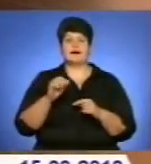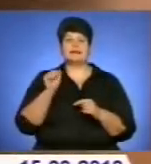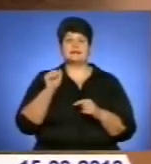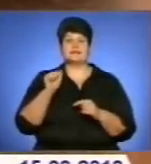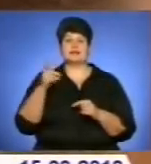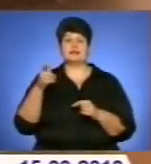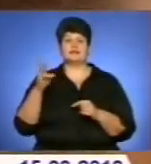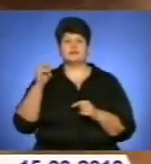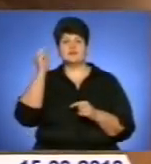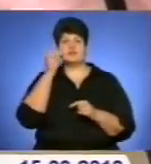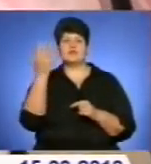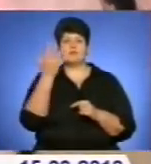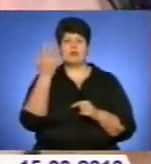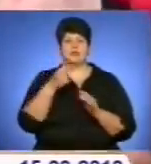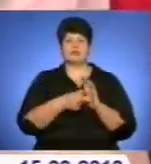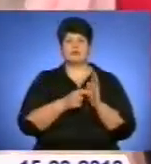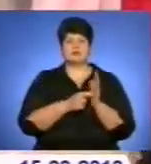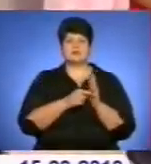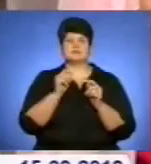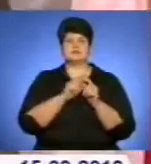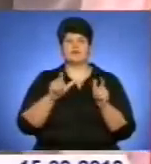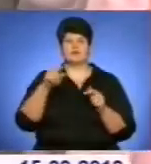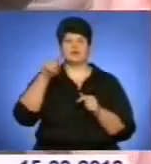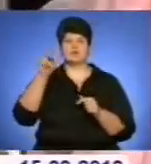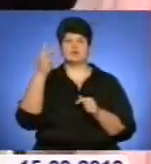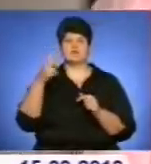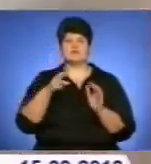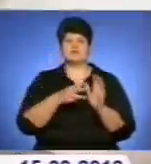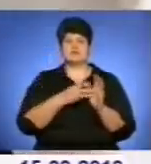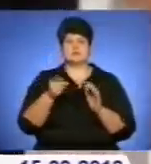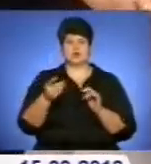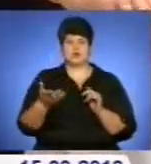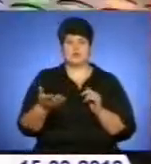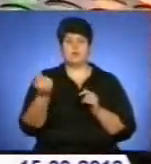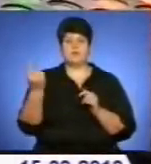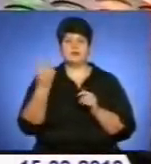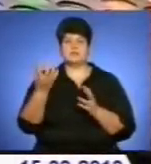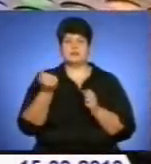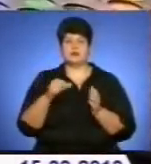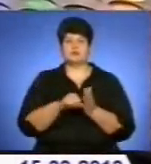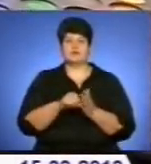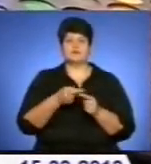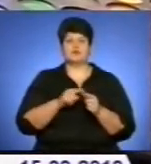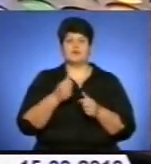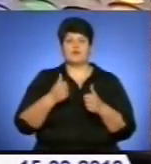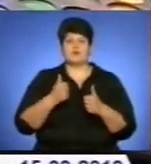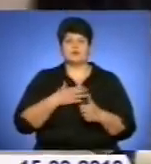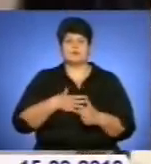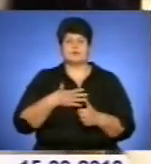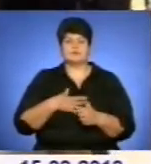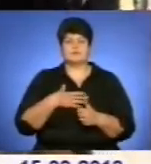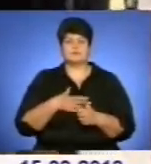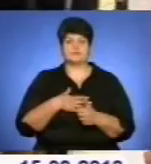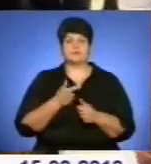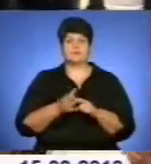Але не завжди оцінюють правиль. Цьогоріч ввели ще одну номінацію дитячу під